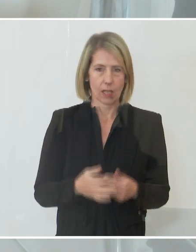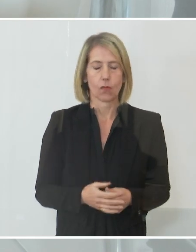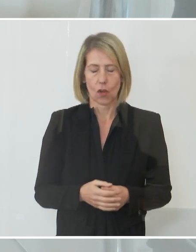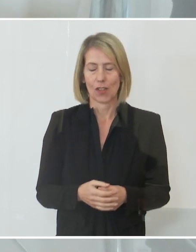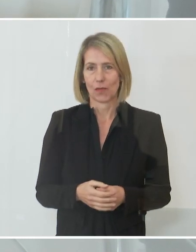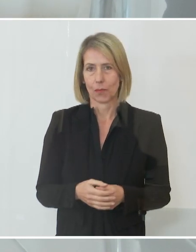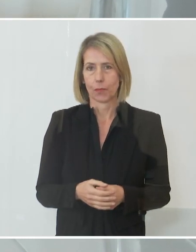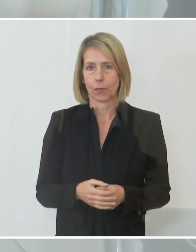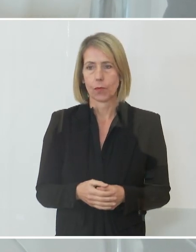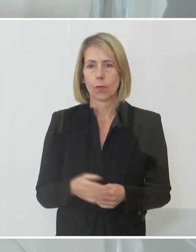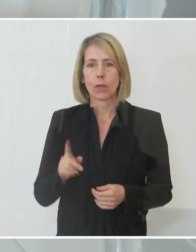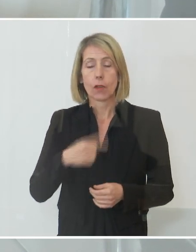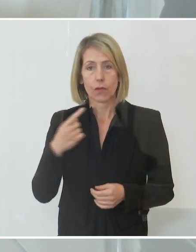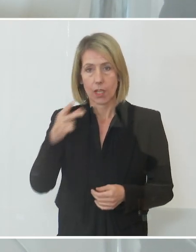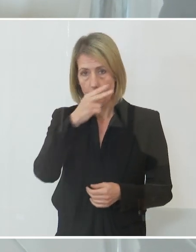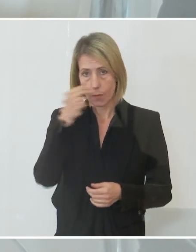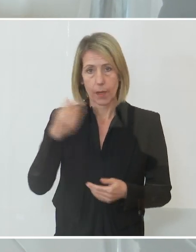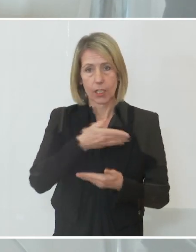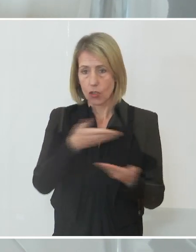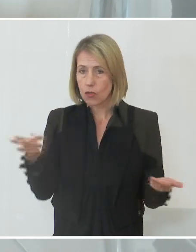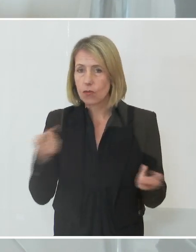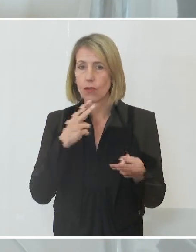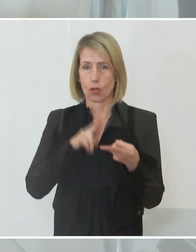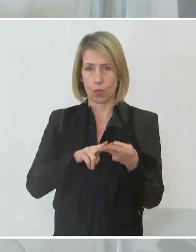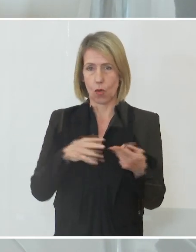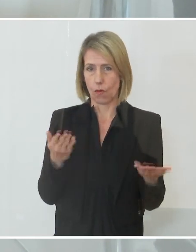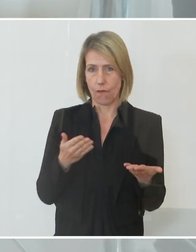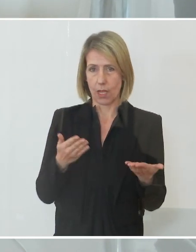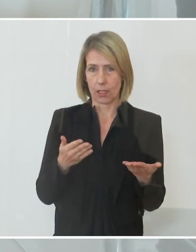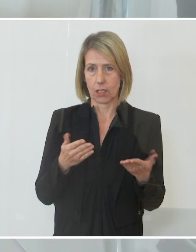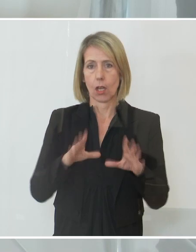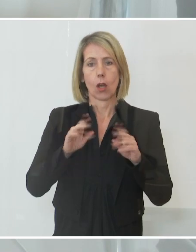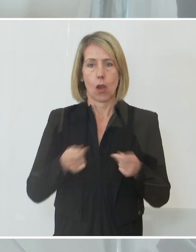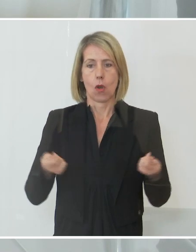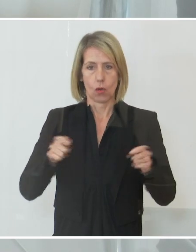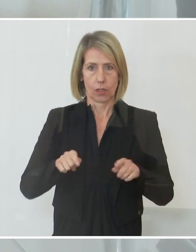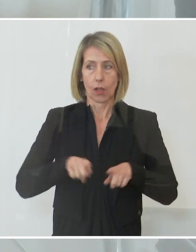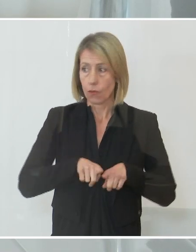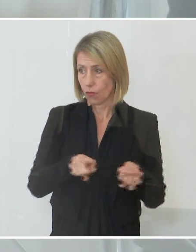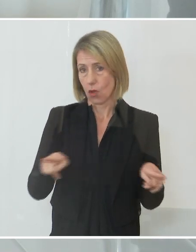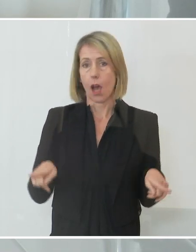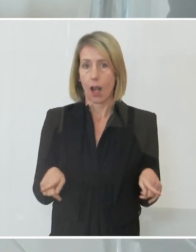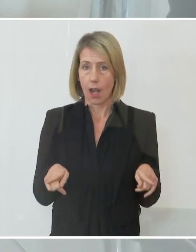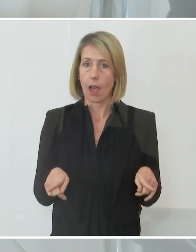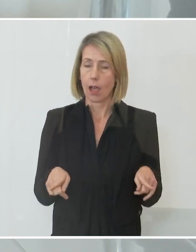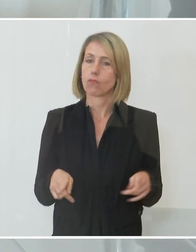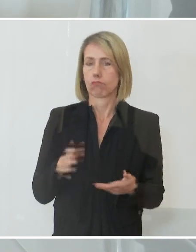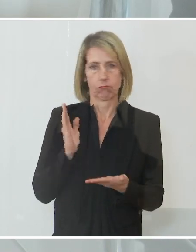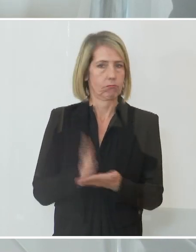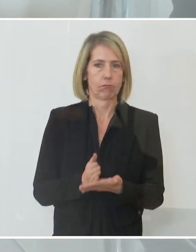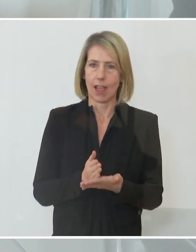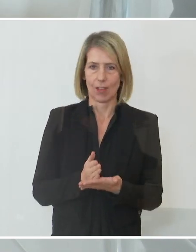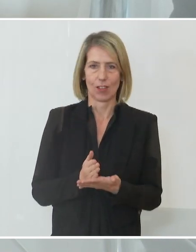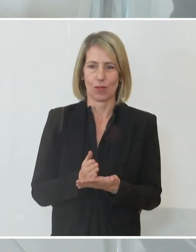Wir haben den Menschen versprochen, dass dieser Lockdown jetzt für alle ein Ende haben